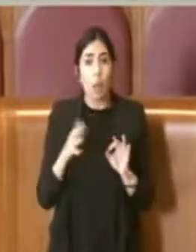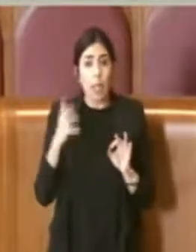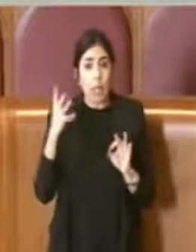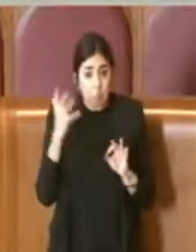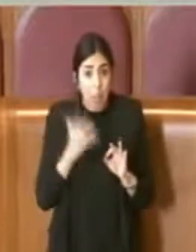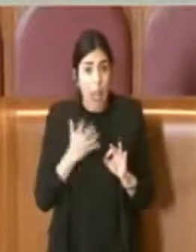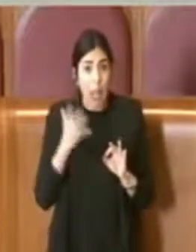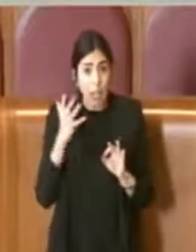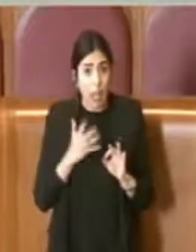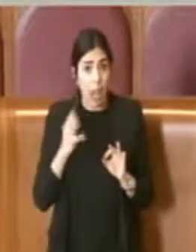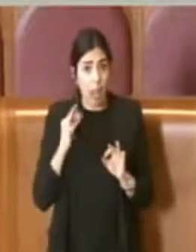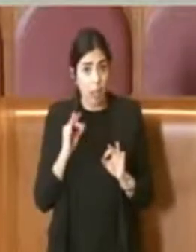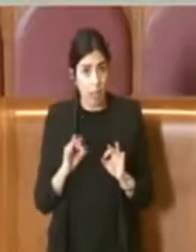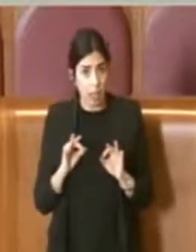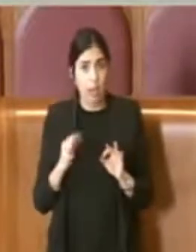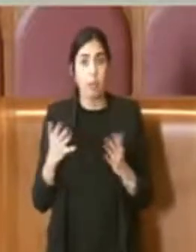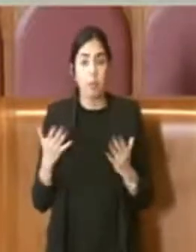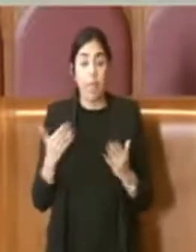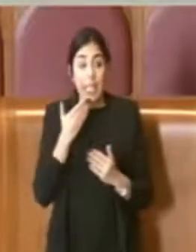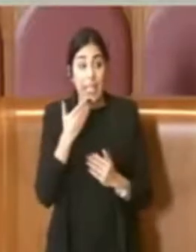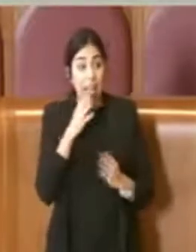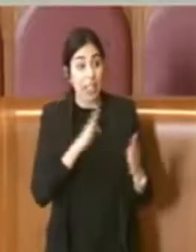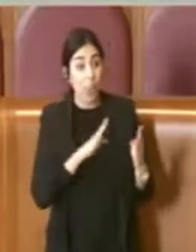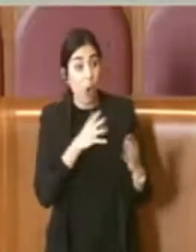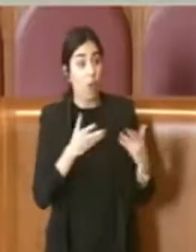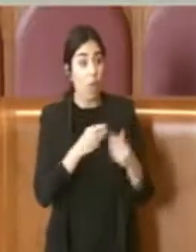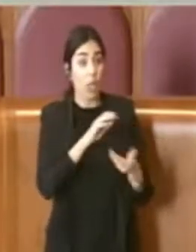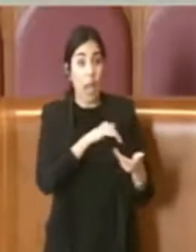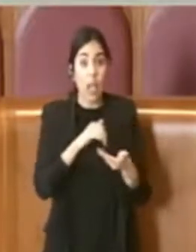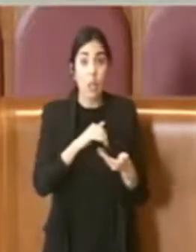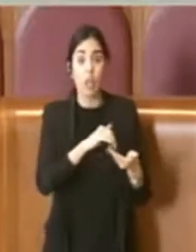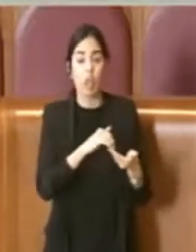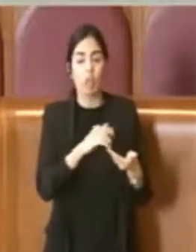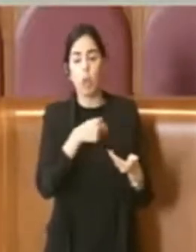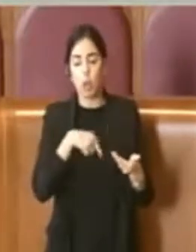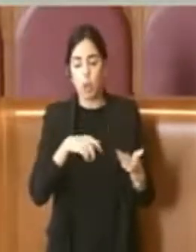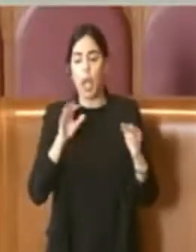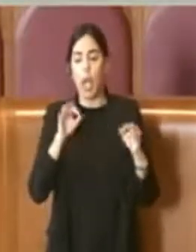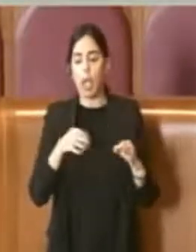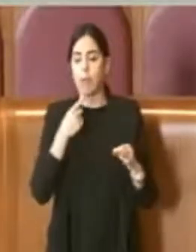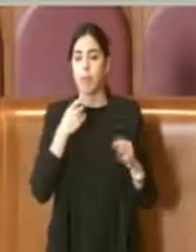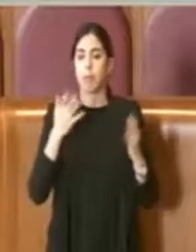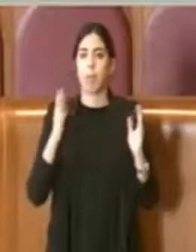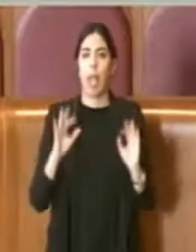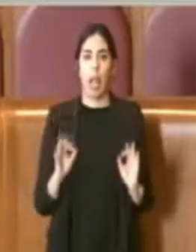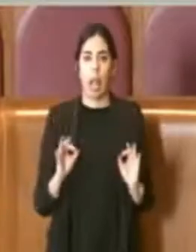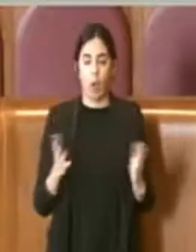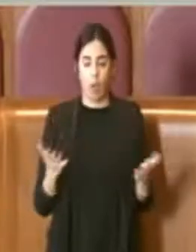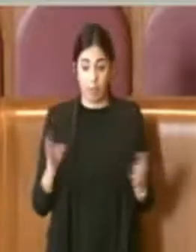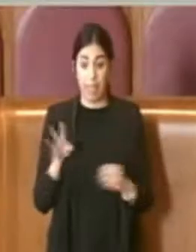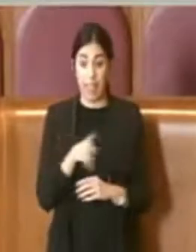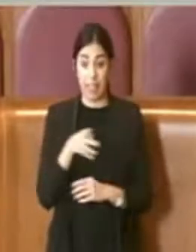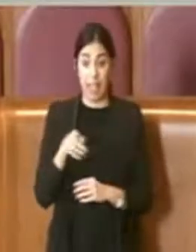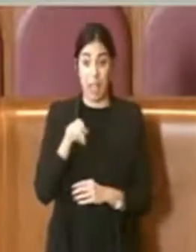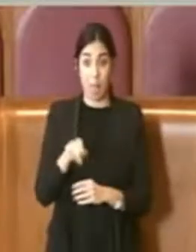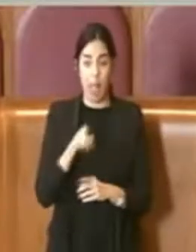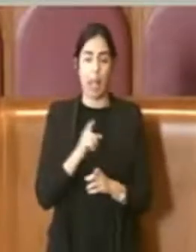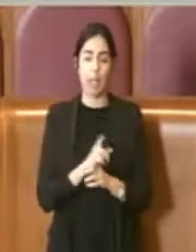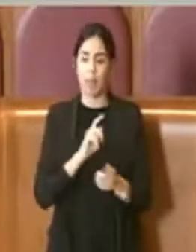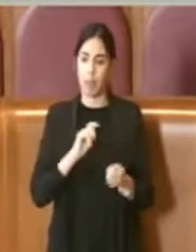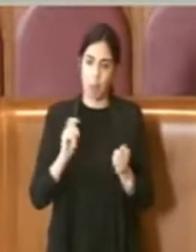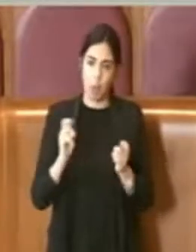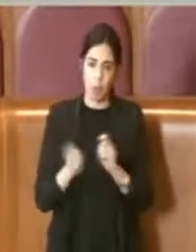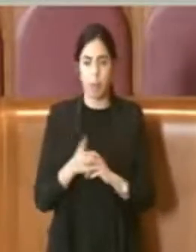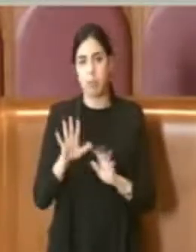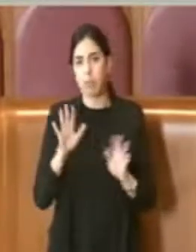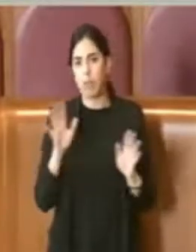con il confronto con le associazioni siamo arrivati a dire che questa tabella la dobbiamo modificare. Io vi dico solo